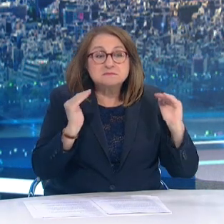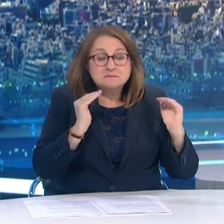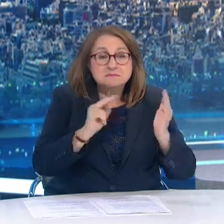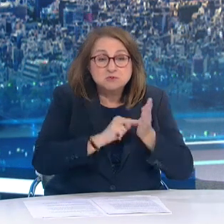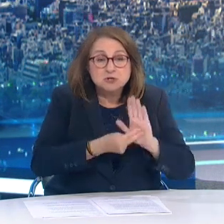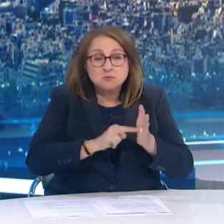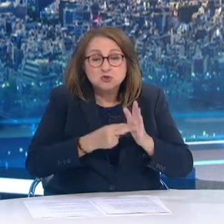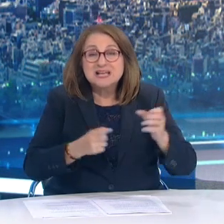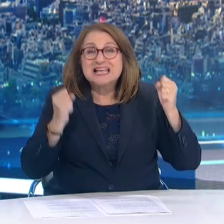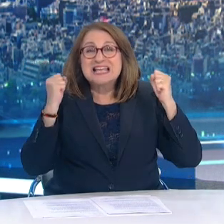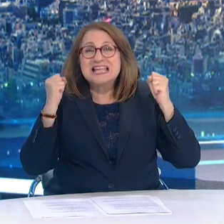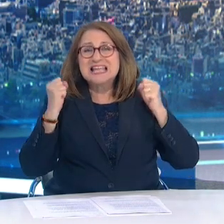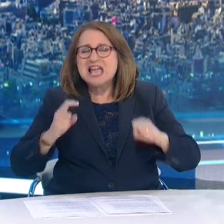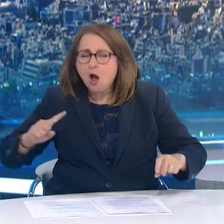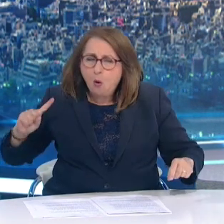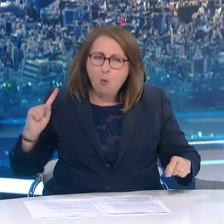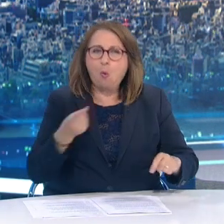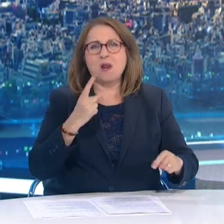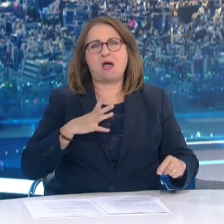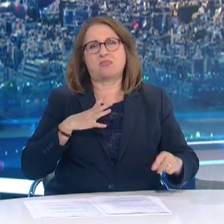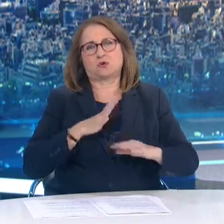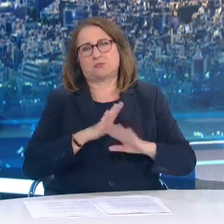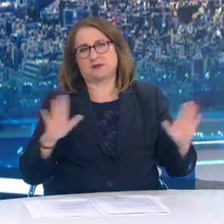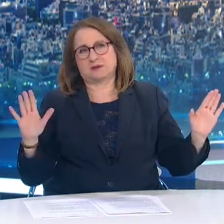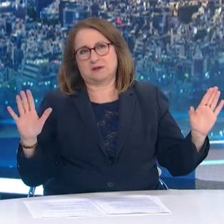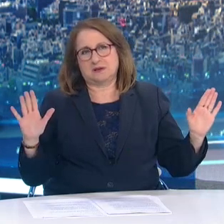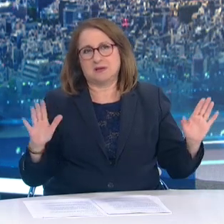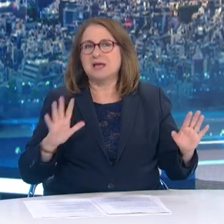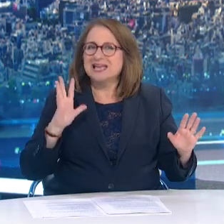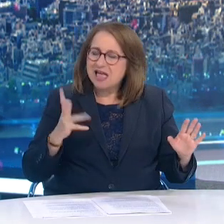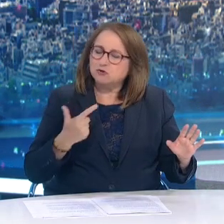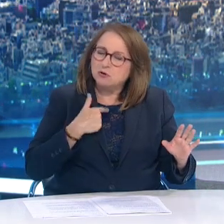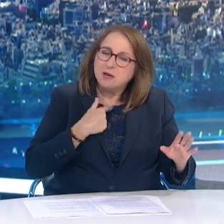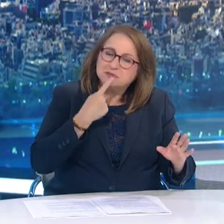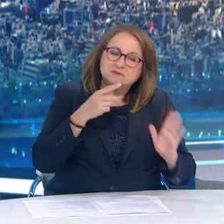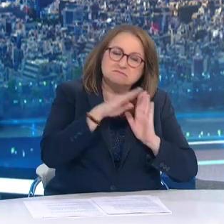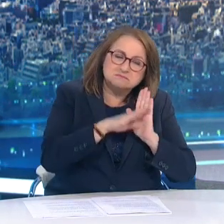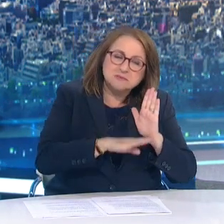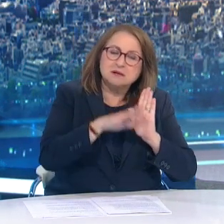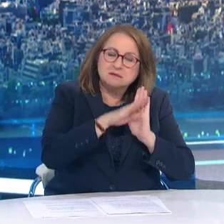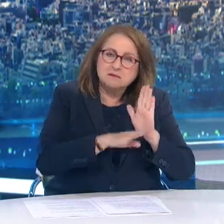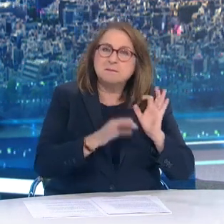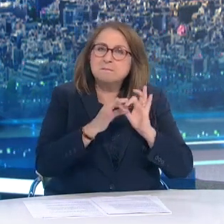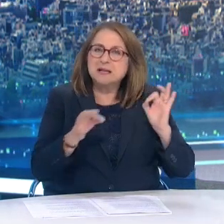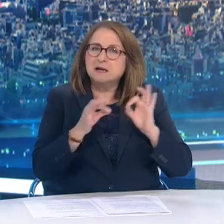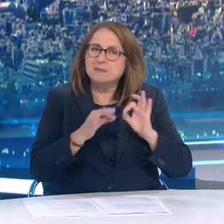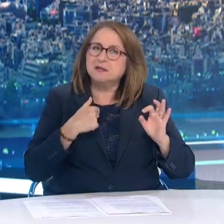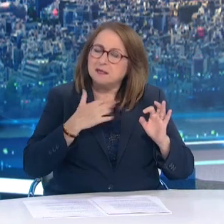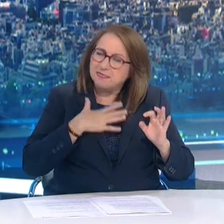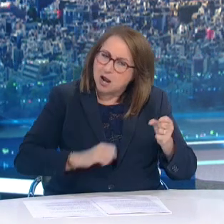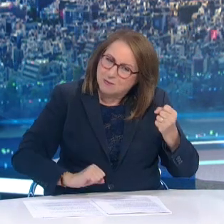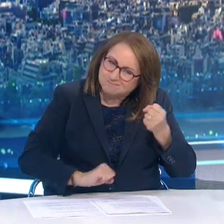αγαθό της υγείας να ισχύει έναντι πάντων Είναι μια συμπληρωματική στρατηγική που περιλαμβάλλει συγκεκριμένα μέτρα ενθάρρυνσης του